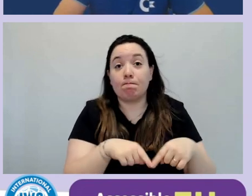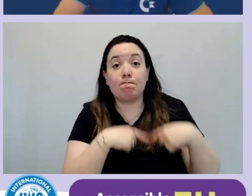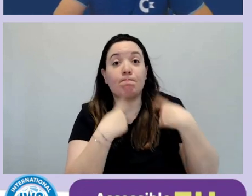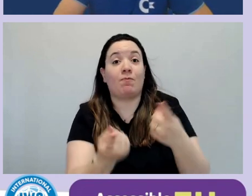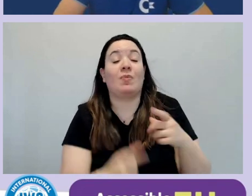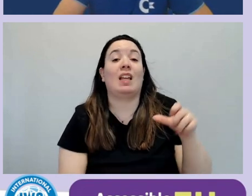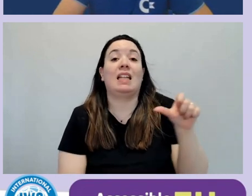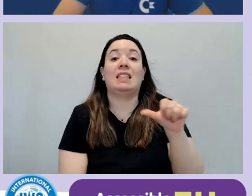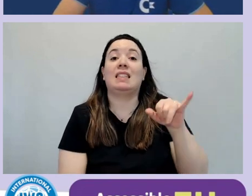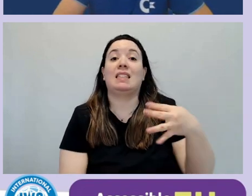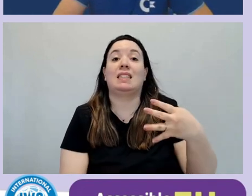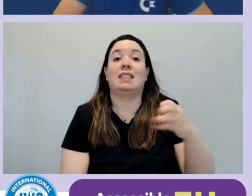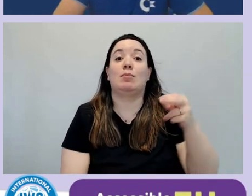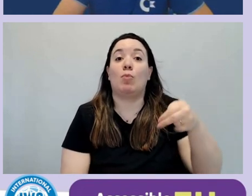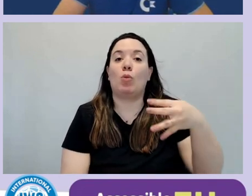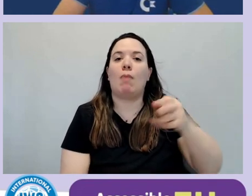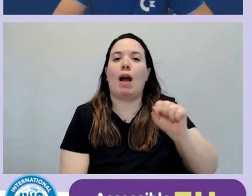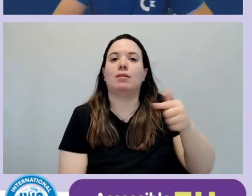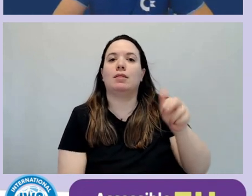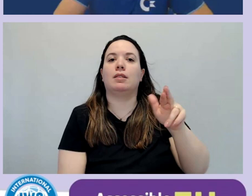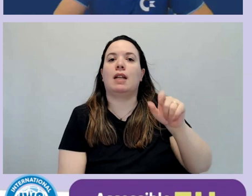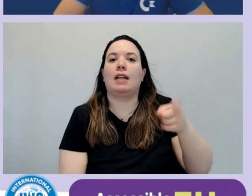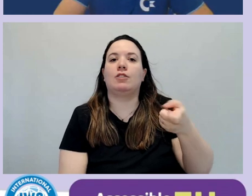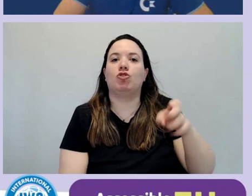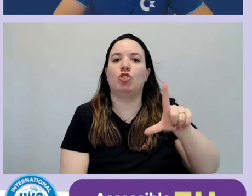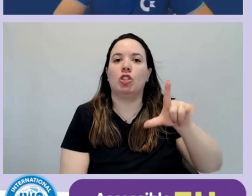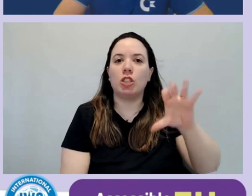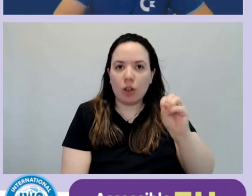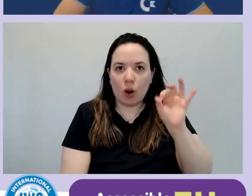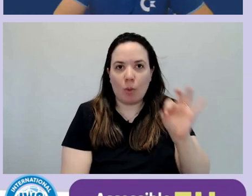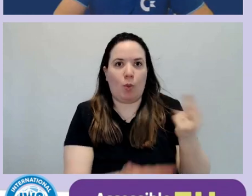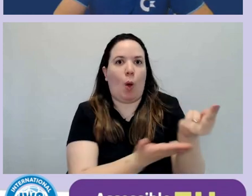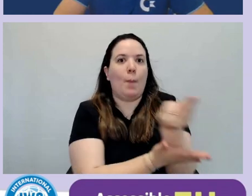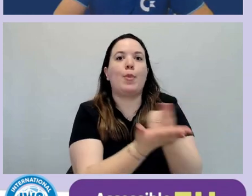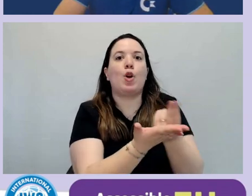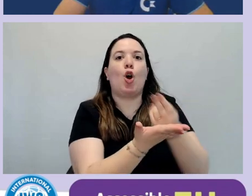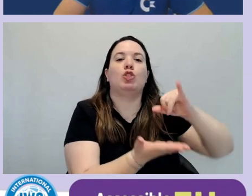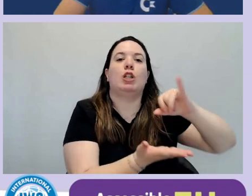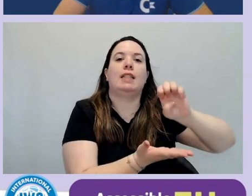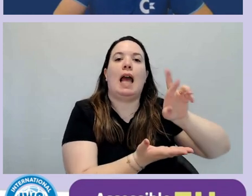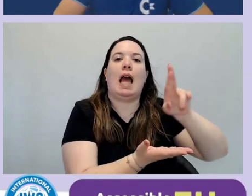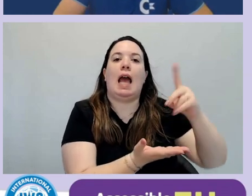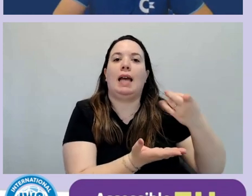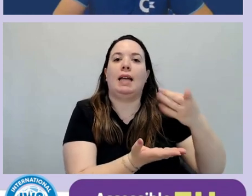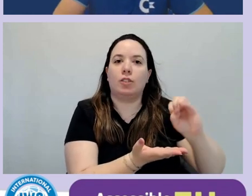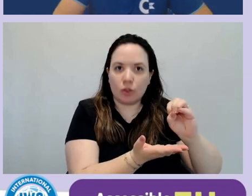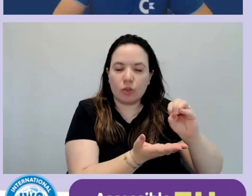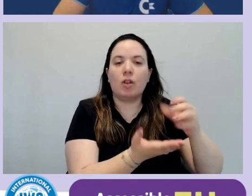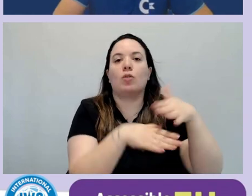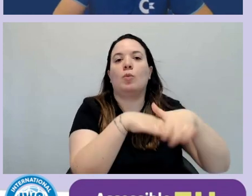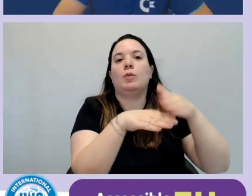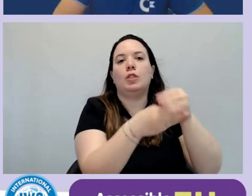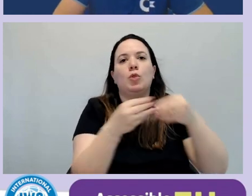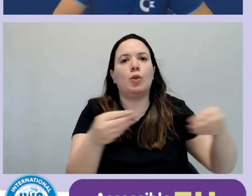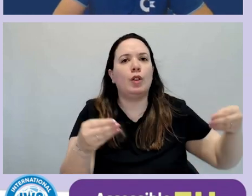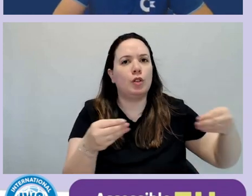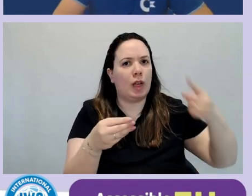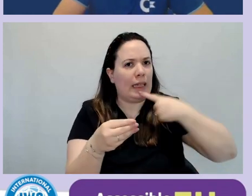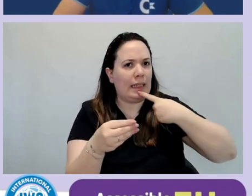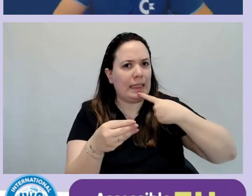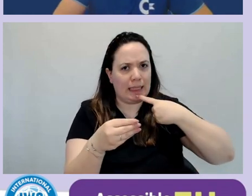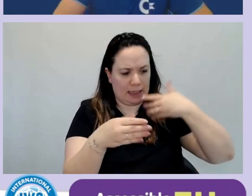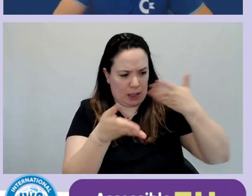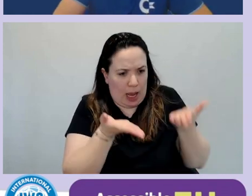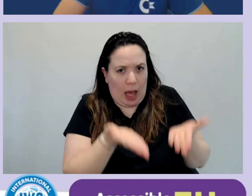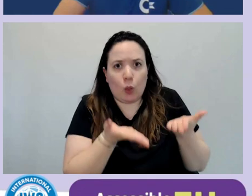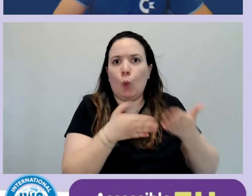Mastrangelo di Ergo Project vi parlerà delle competenze professionali per gli esperti di accessibilità in uso. Questo è un tema particolarmente